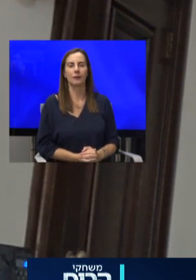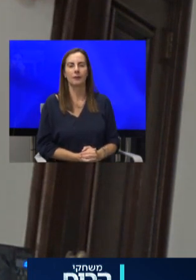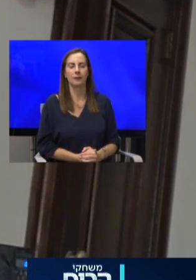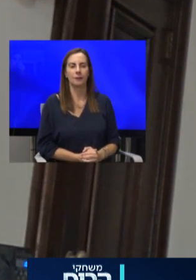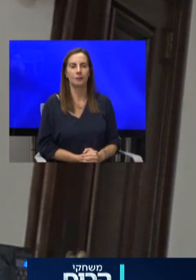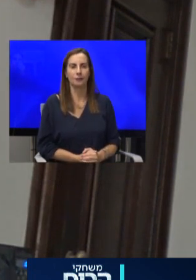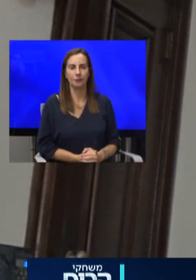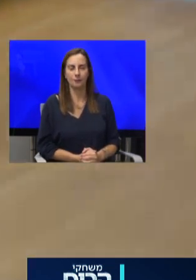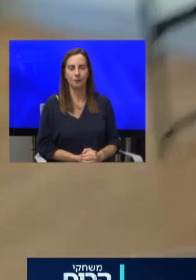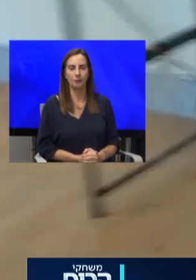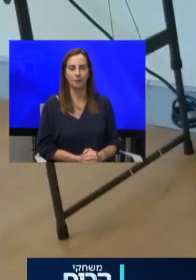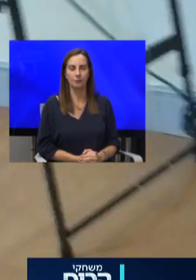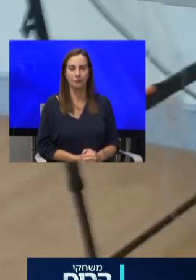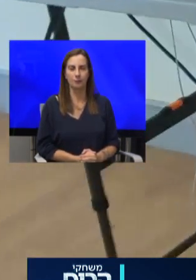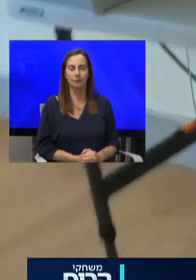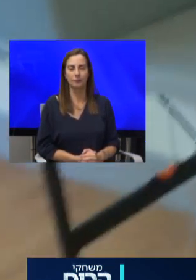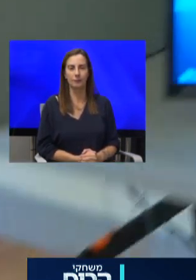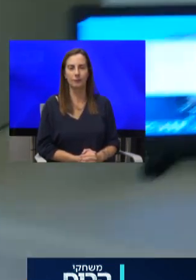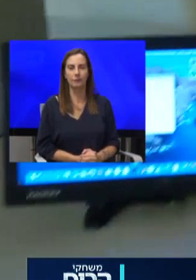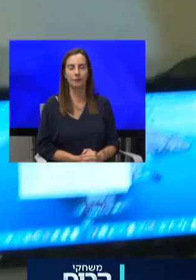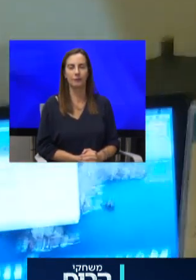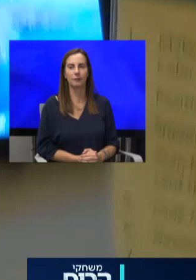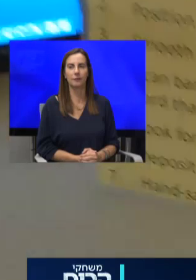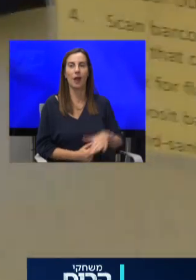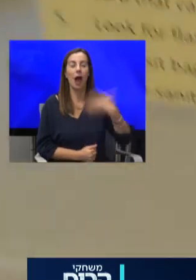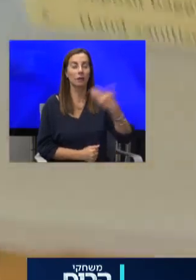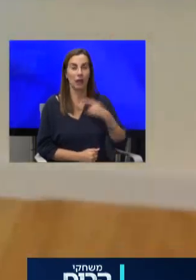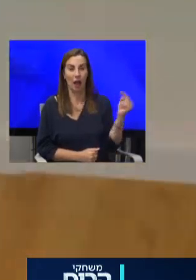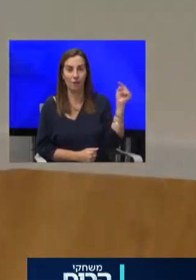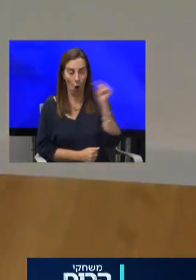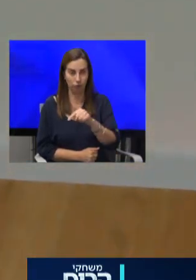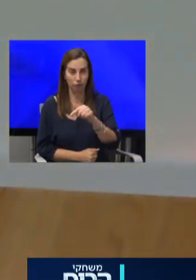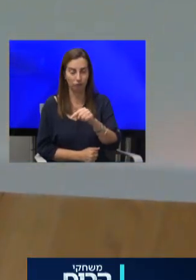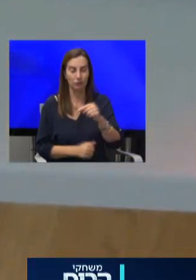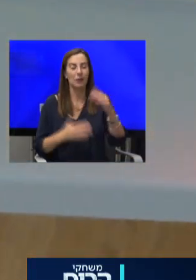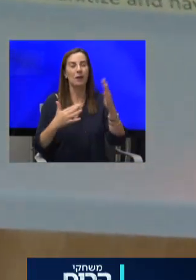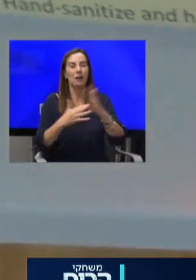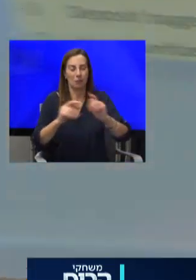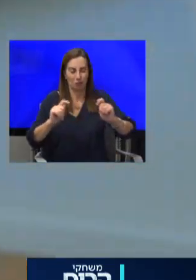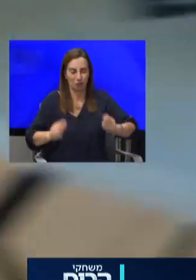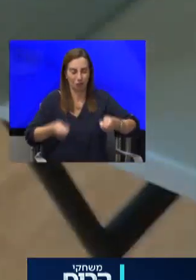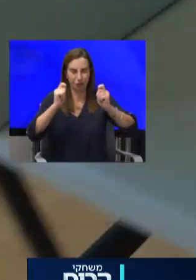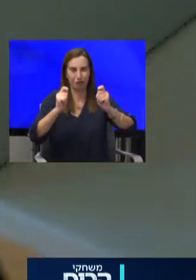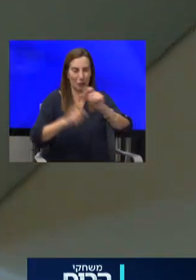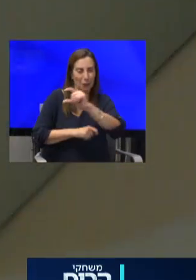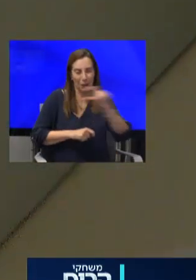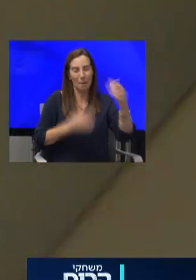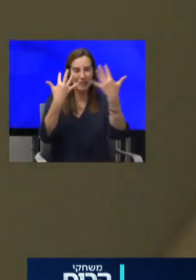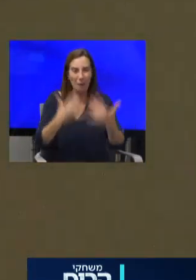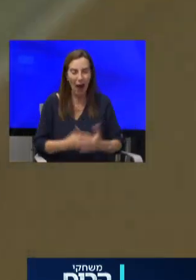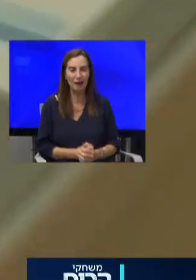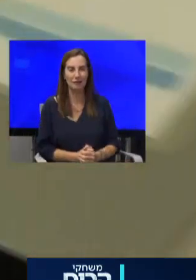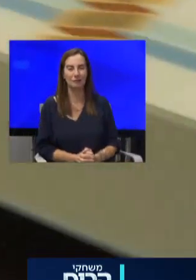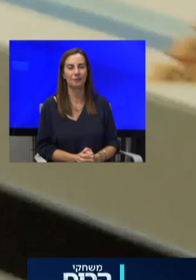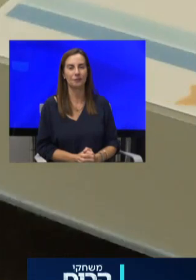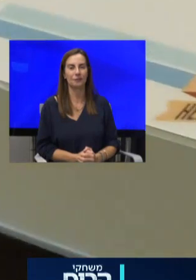סובבת אחר כך אני צריכה ללכת לכאן לסרוק את הדגימה שלי בברקוד אני מראה אם אני